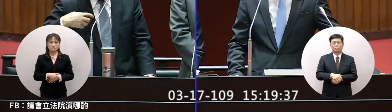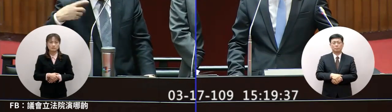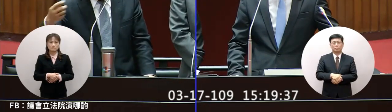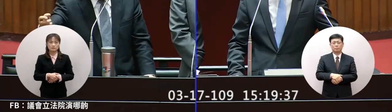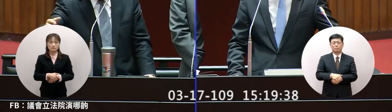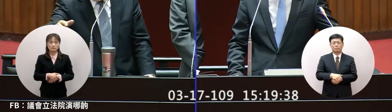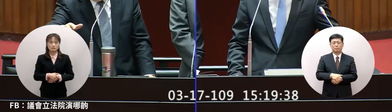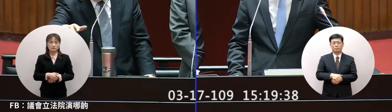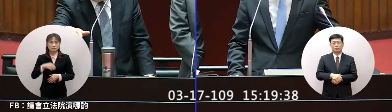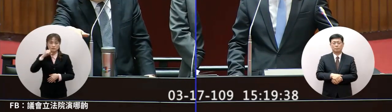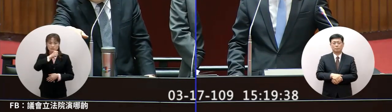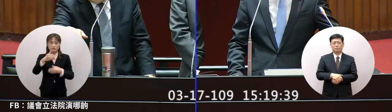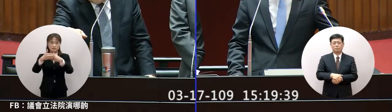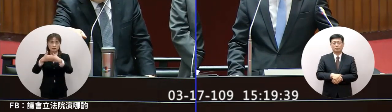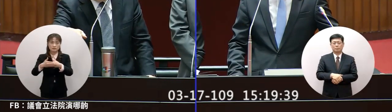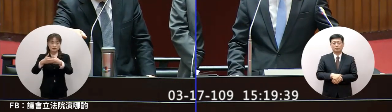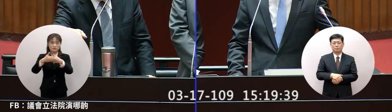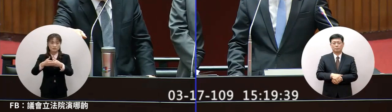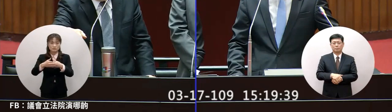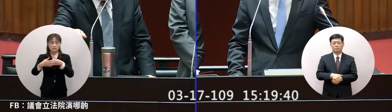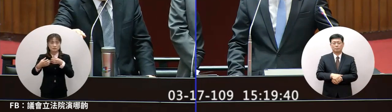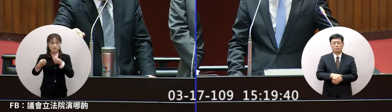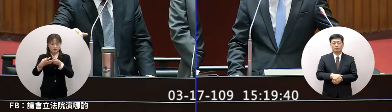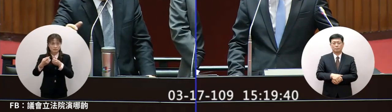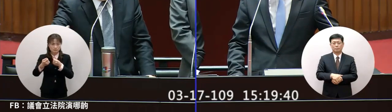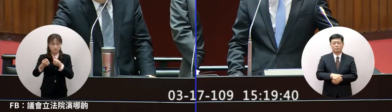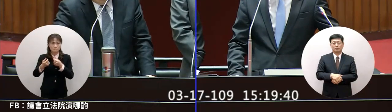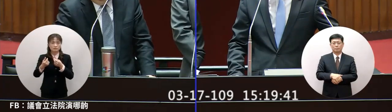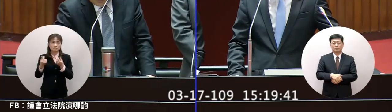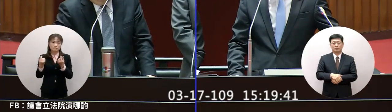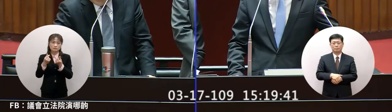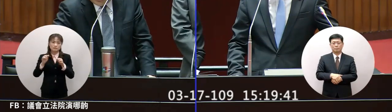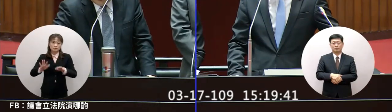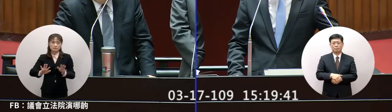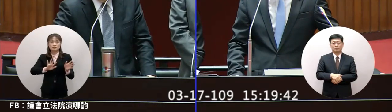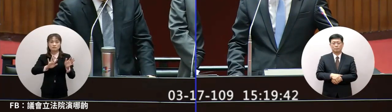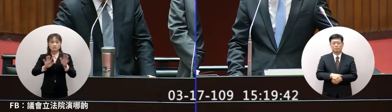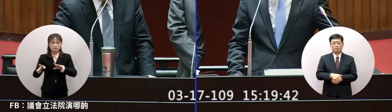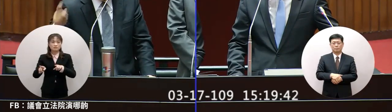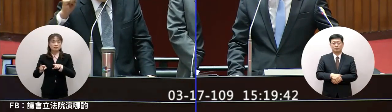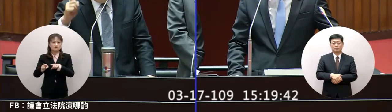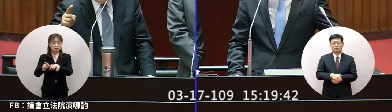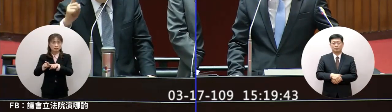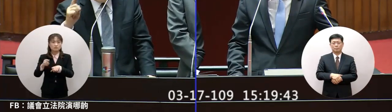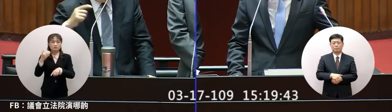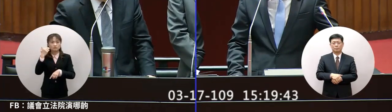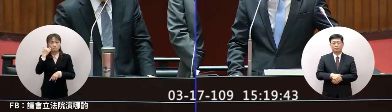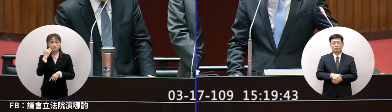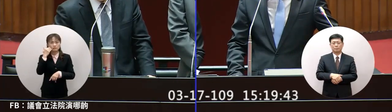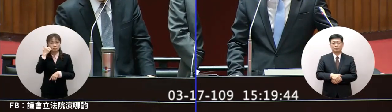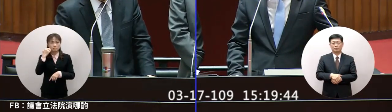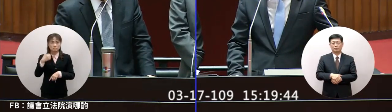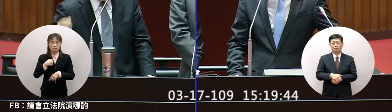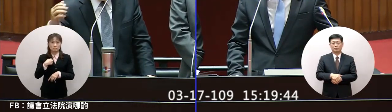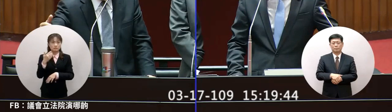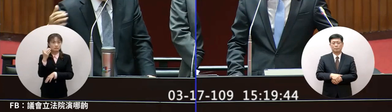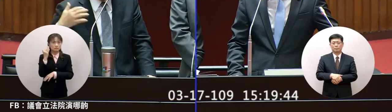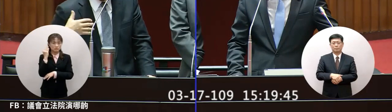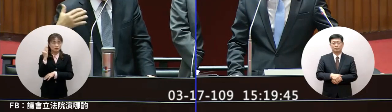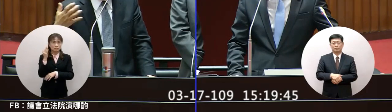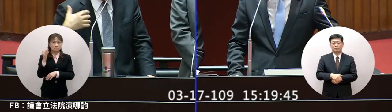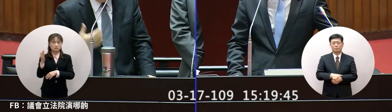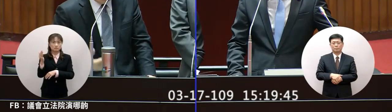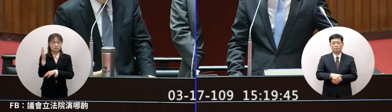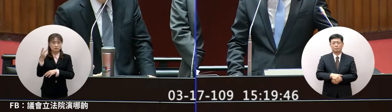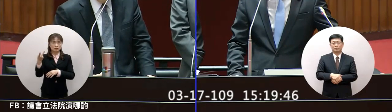兩邊對應以今天的這個情況我們很多事情如果沒有政府兩